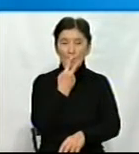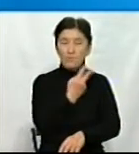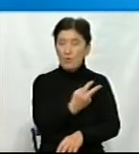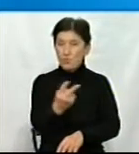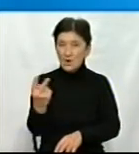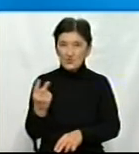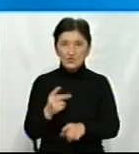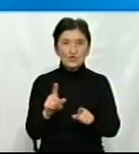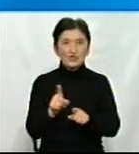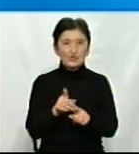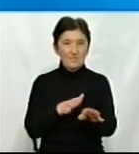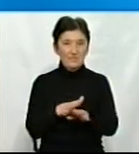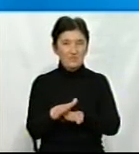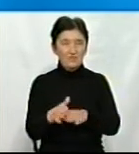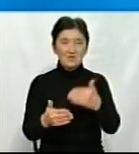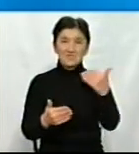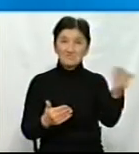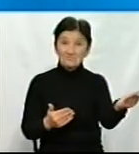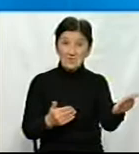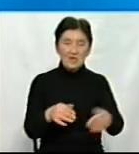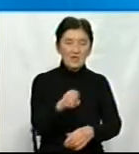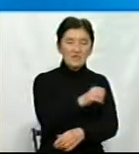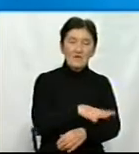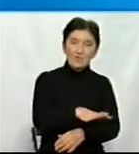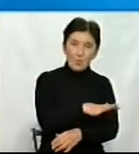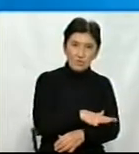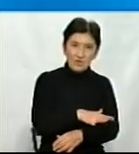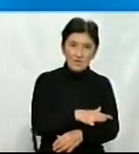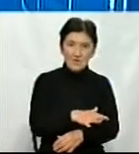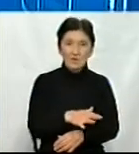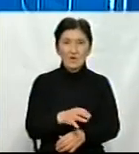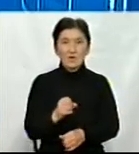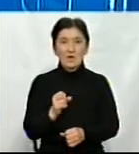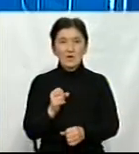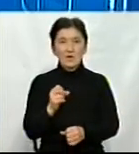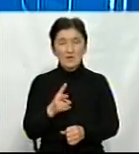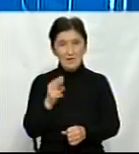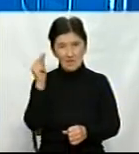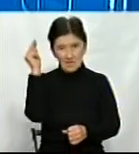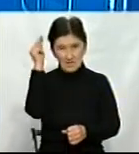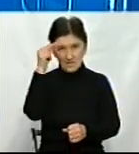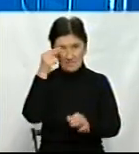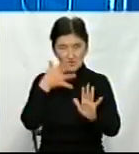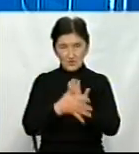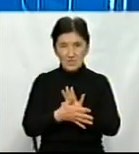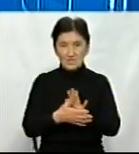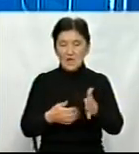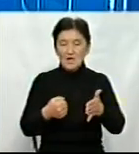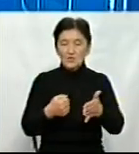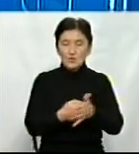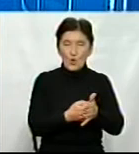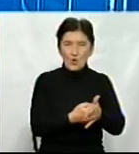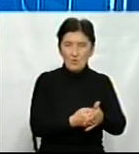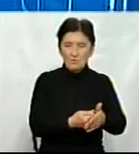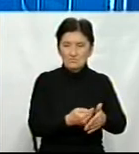що відбувається в Європі в плані організації кластерів, як відбувається від навчання, процес, дослідження